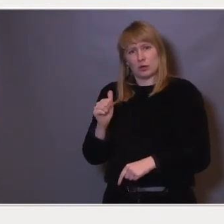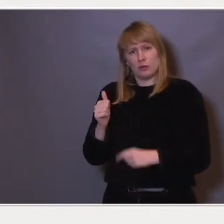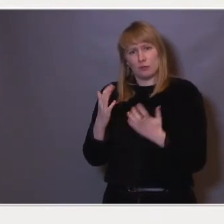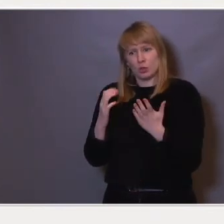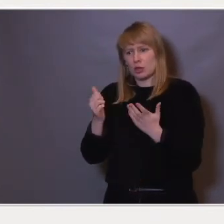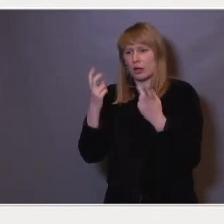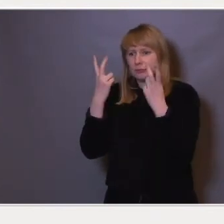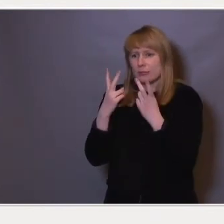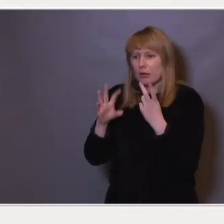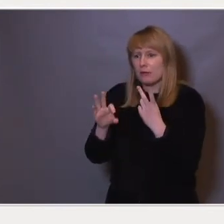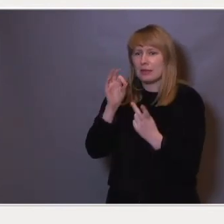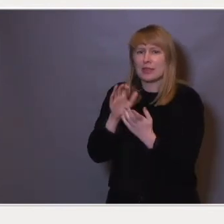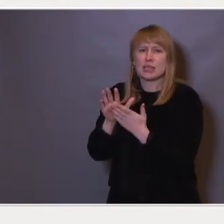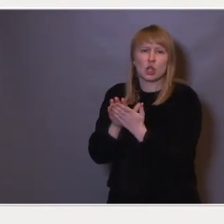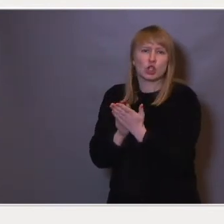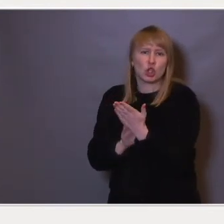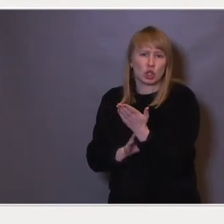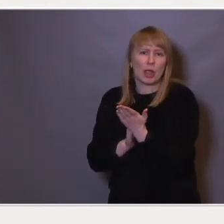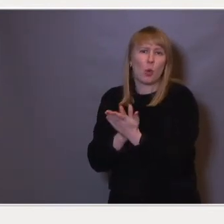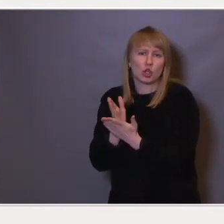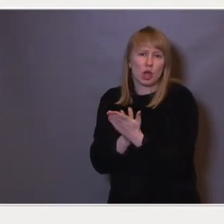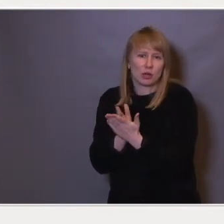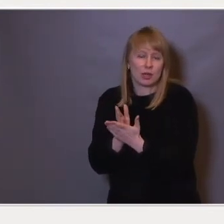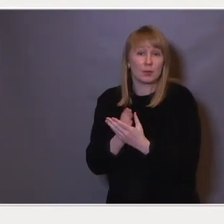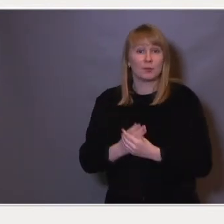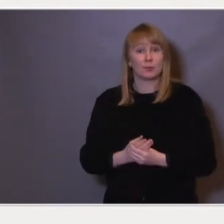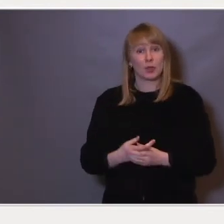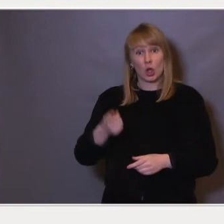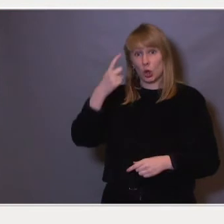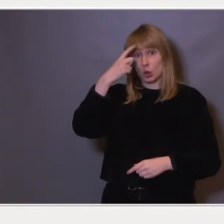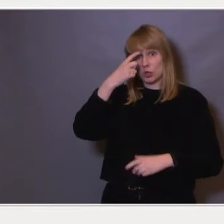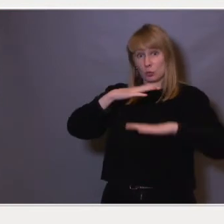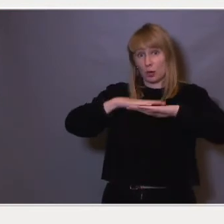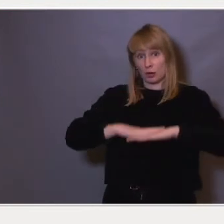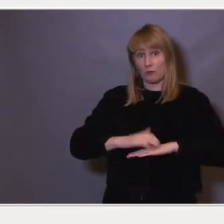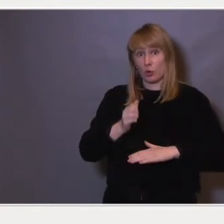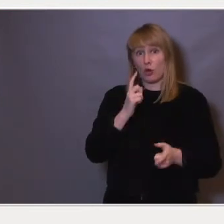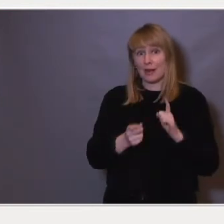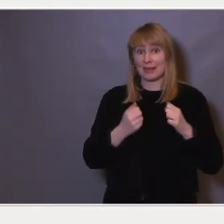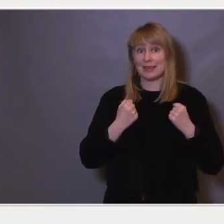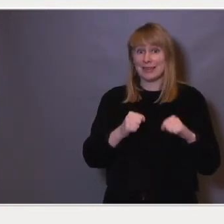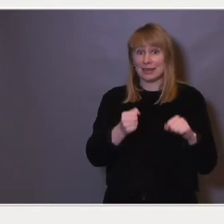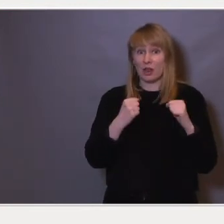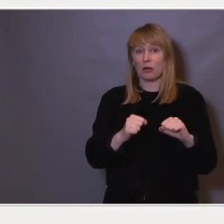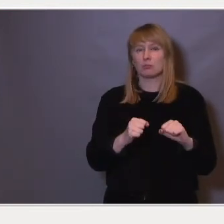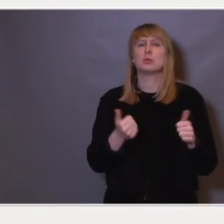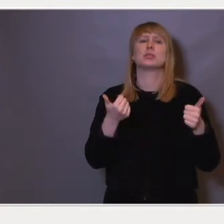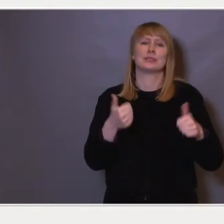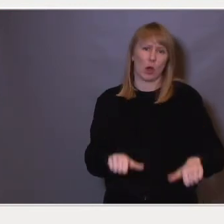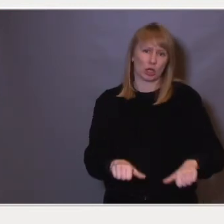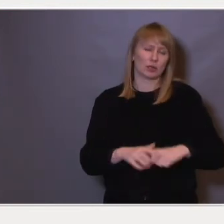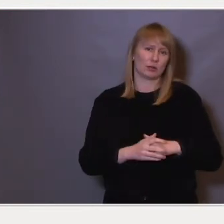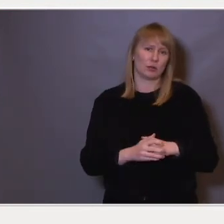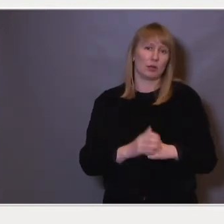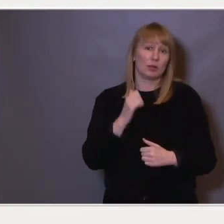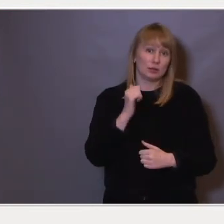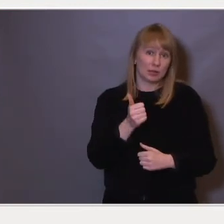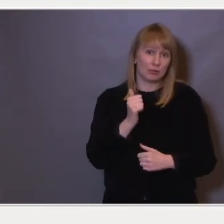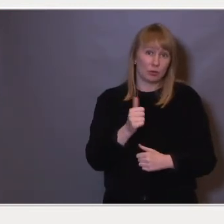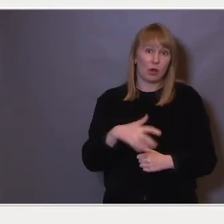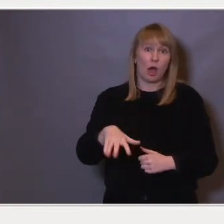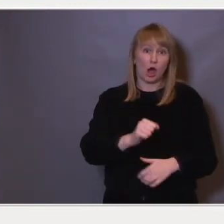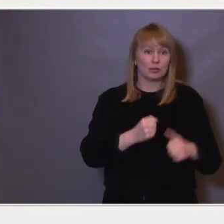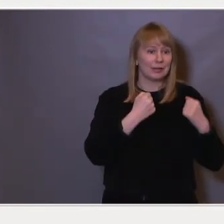etter sannsynlige årsaker. Og vi mener at kunnskapsgrunnlaget for å velge tiltak er for svagt, og derfor må